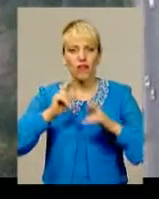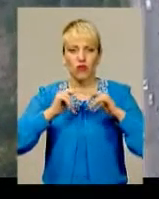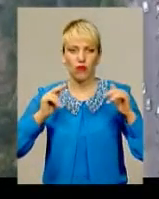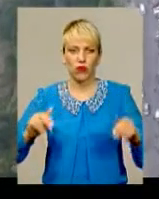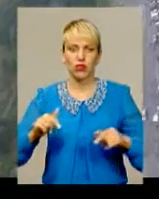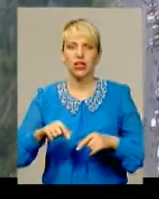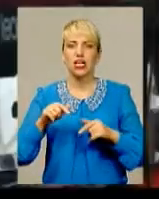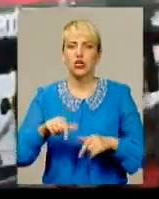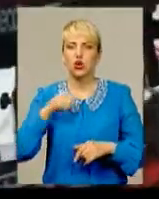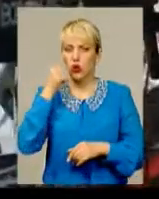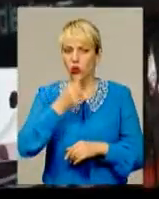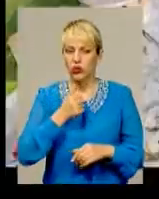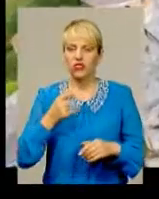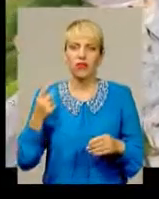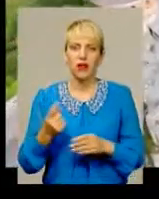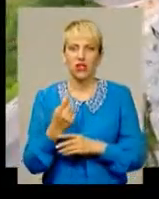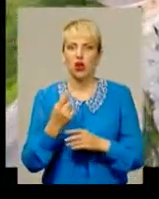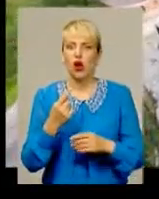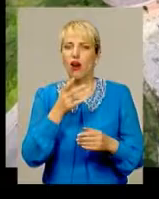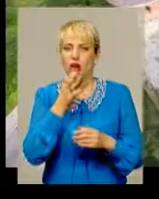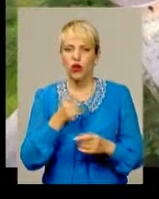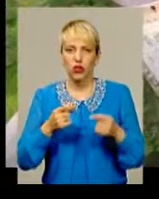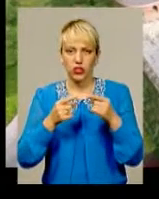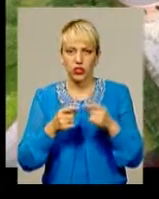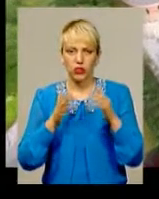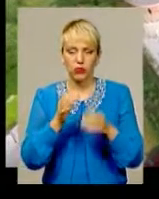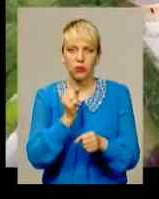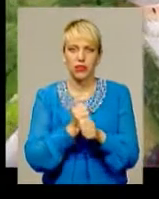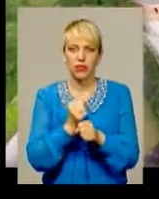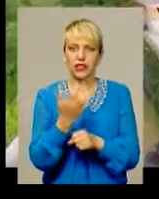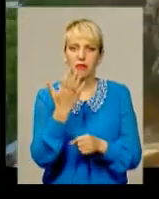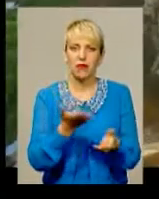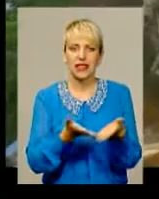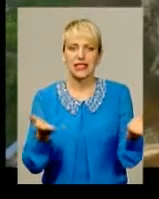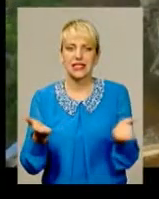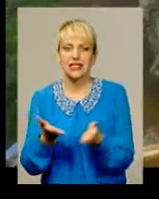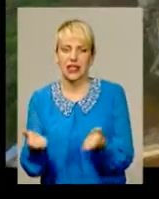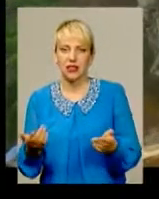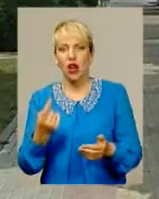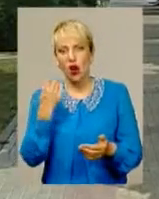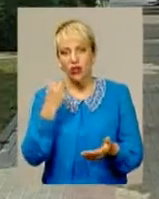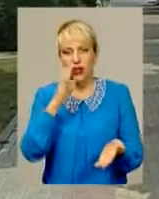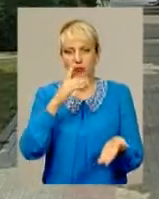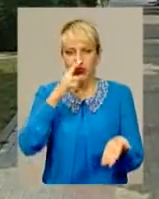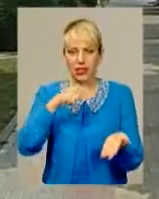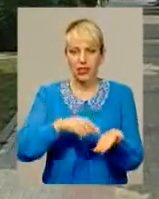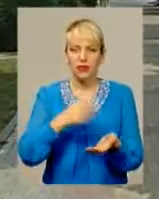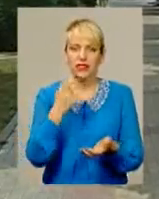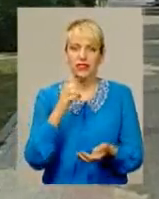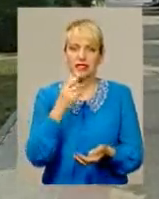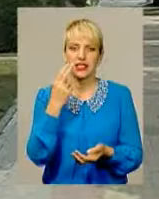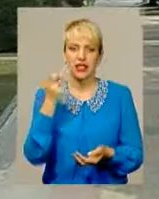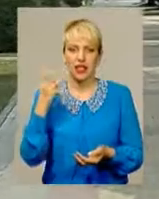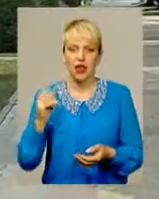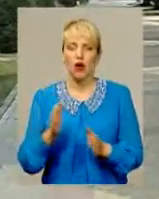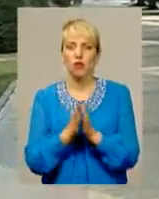межі. Вперше одночасно працюватимуть відразу 5 сцен, одна із яких прямісінько у фортеці. Завжди просять привозити музику